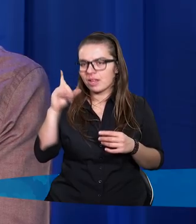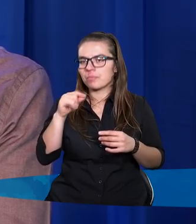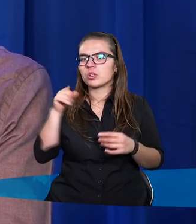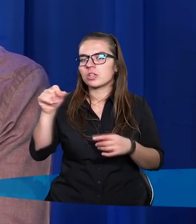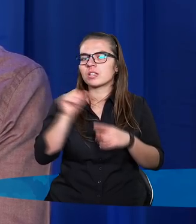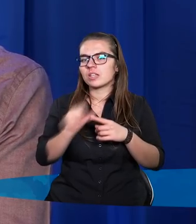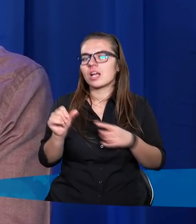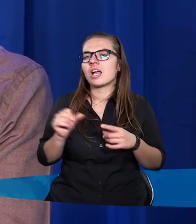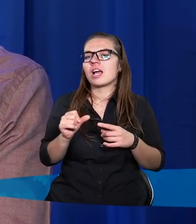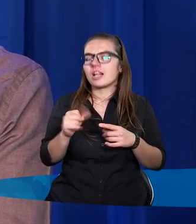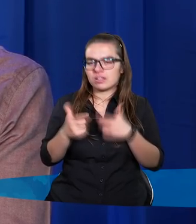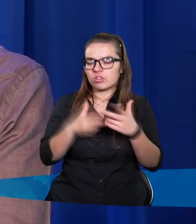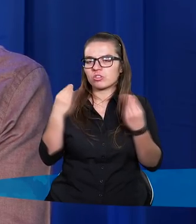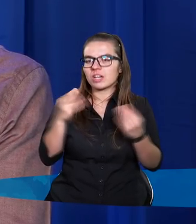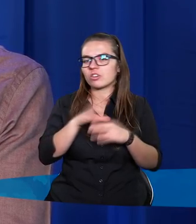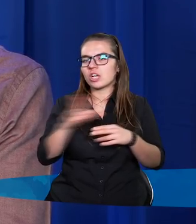nie chcesz mi zrobić krzywdy.